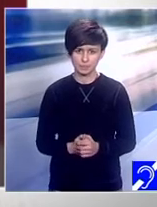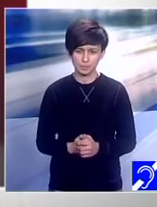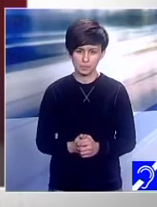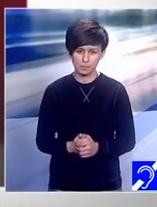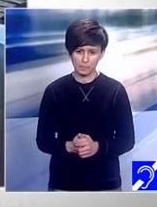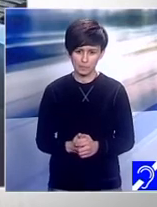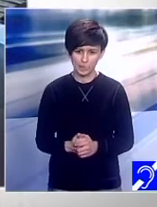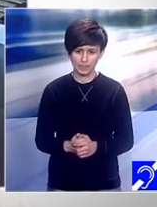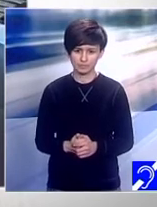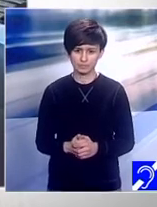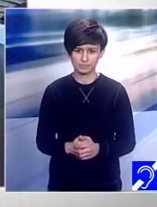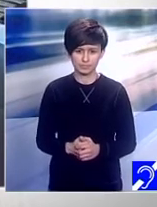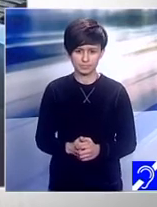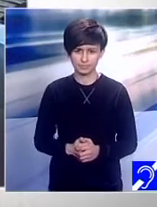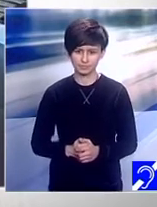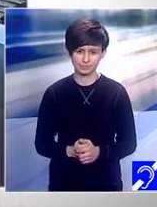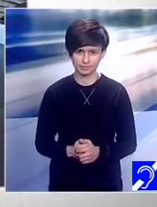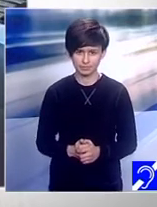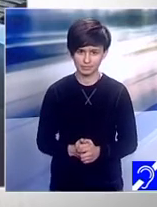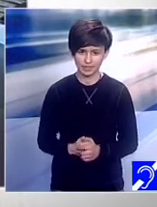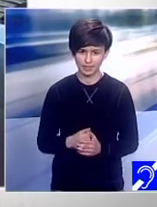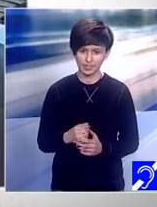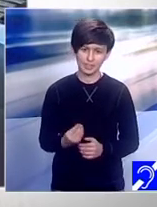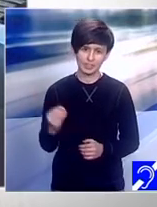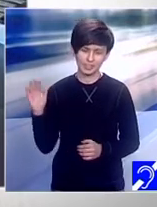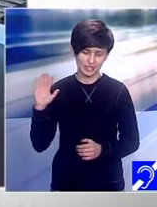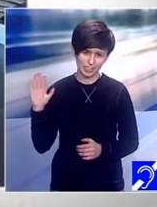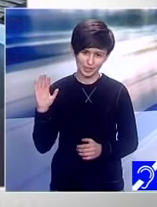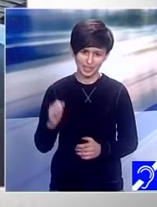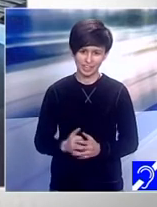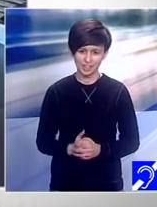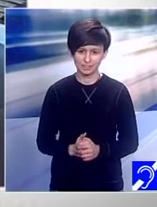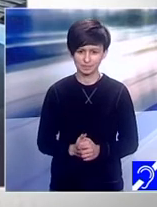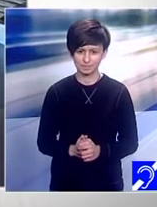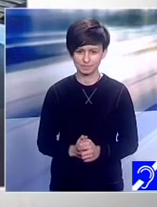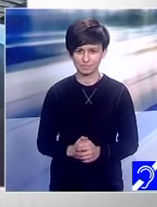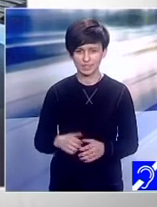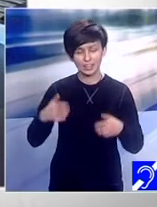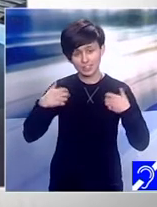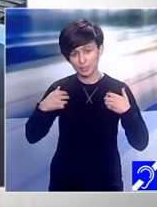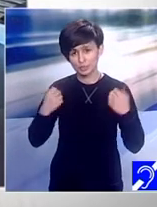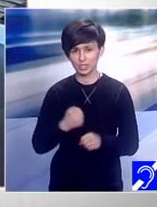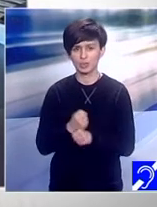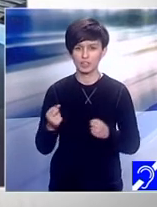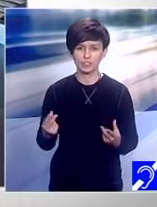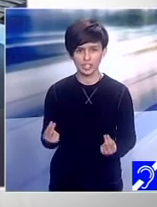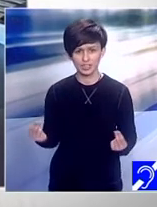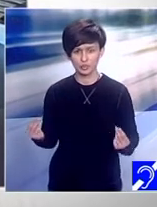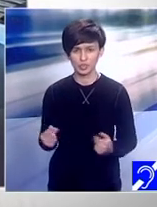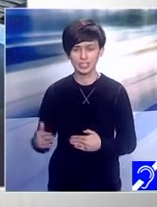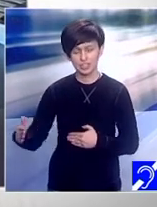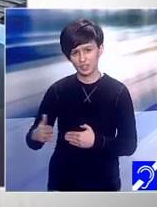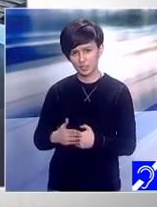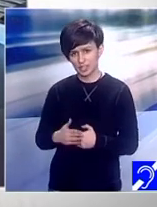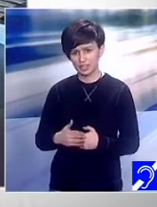împreună cu cei doi gemeni, Mario și David. Salutare, bine ați venit! Noi ne bucurăm foarte mult să vă avem alături de